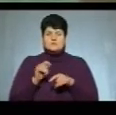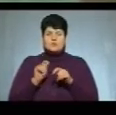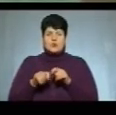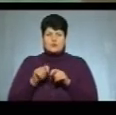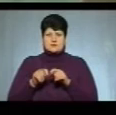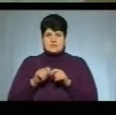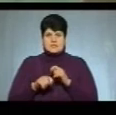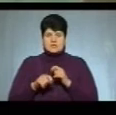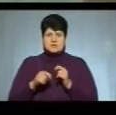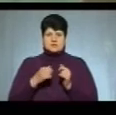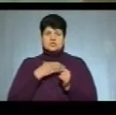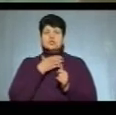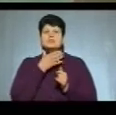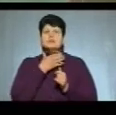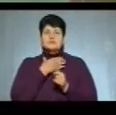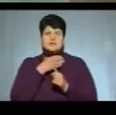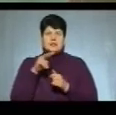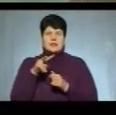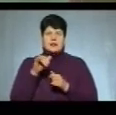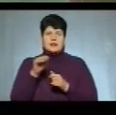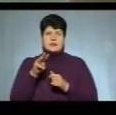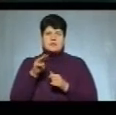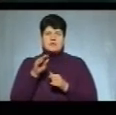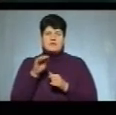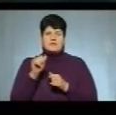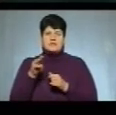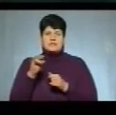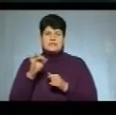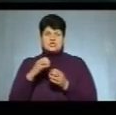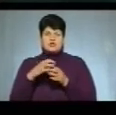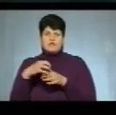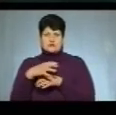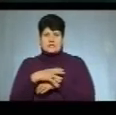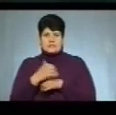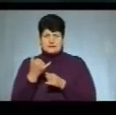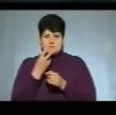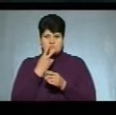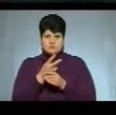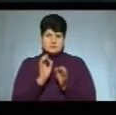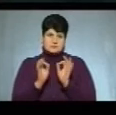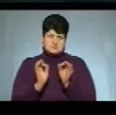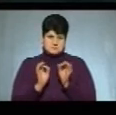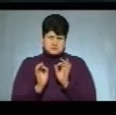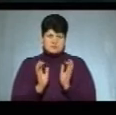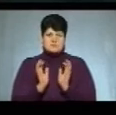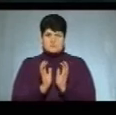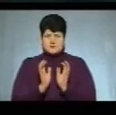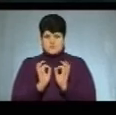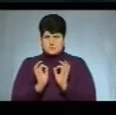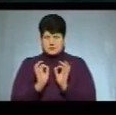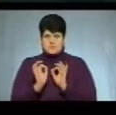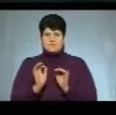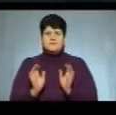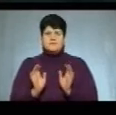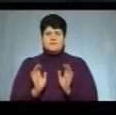шийних лімфатичних вузлів у пацієнта. Зараз ми знаходимо звичайні, зі збереженої диференціації лімфатичні